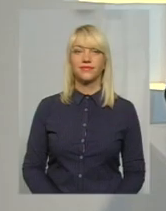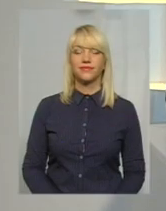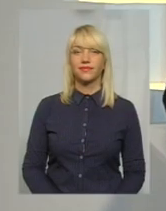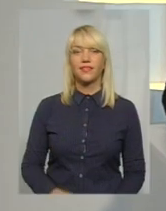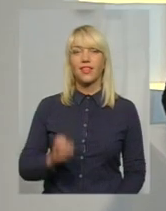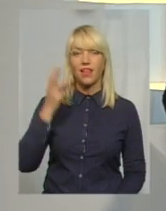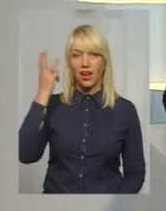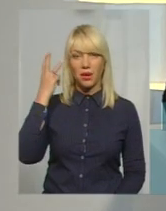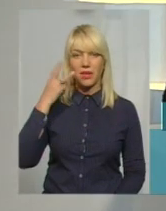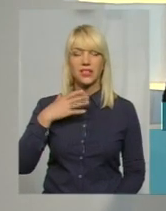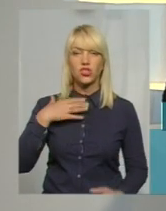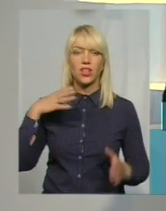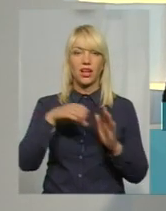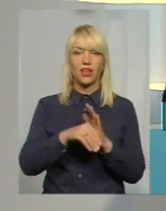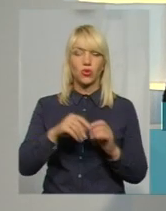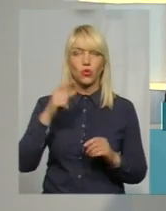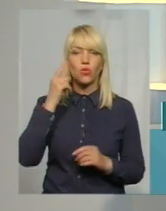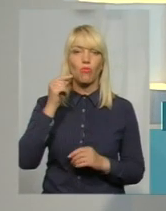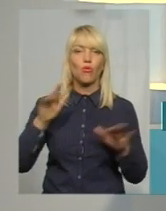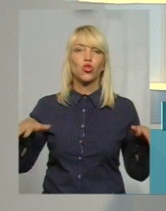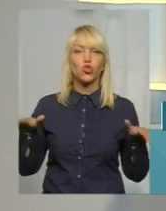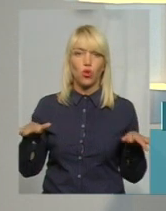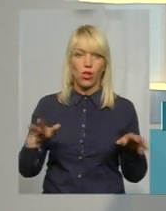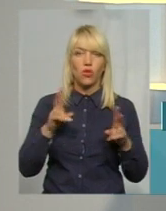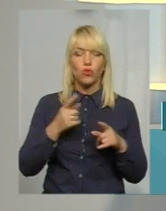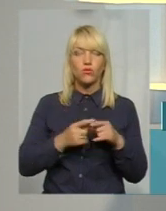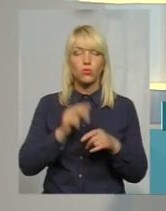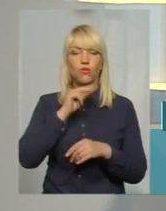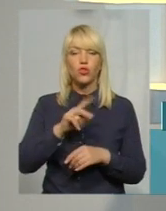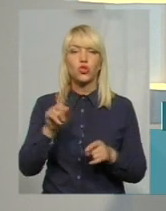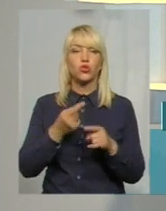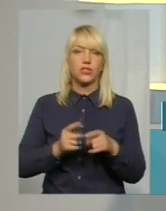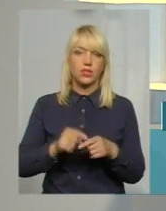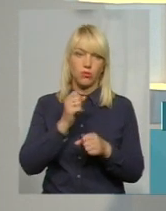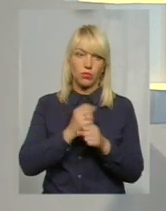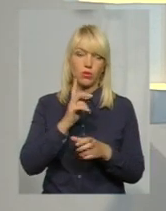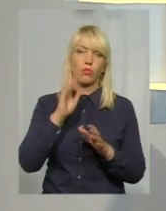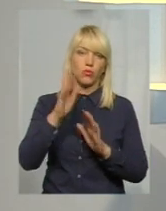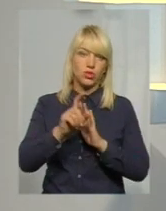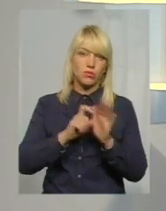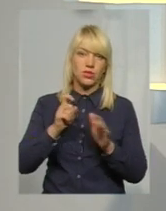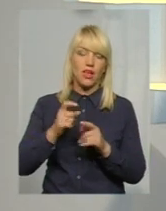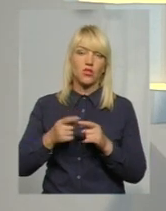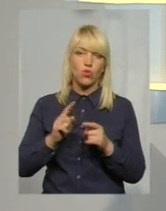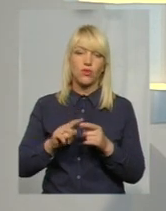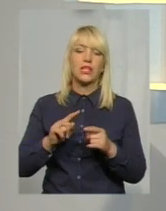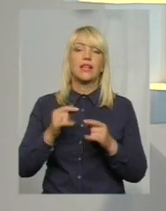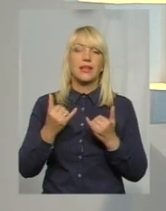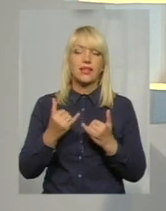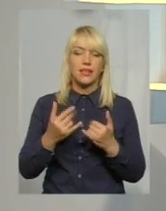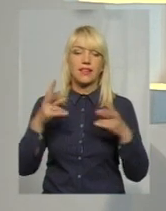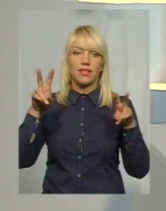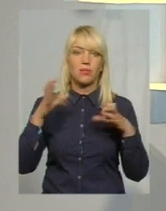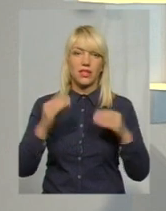На Хмельниччині гинуть бджоли. Хто в тому винен і що з цим робити? Почнемо з'ясовувати нині у темі дня. Із